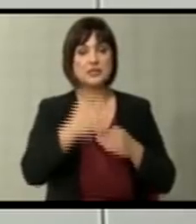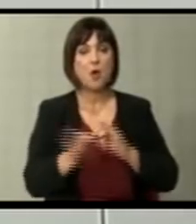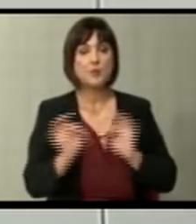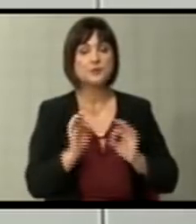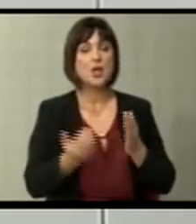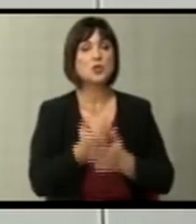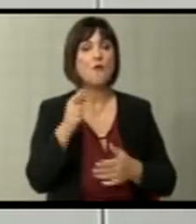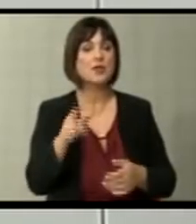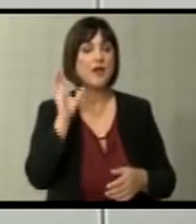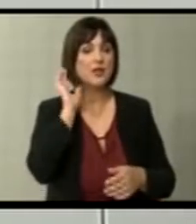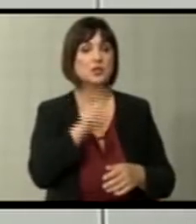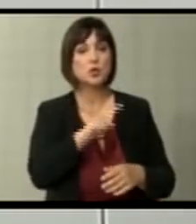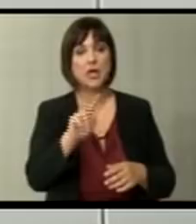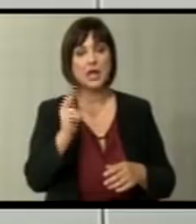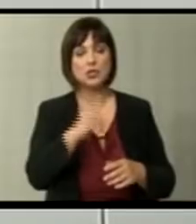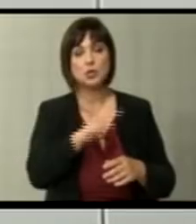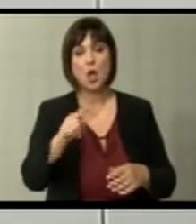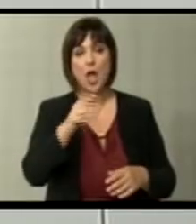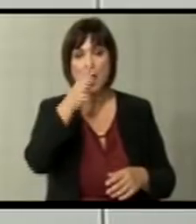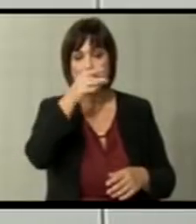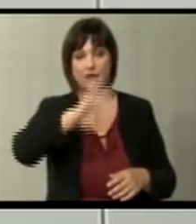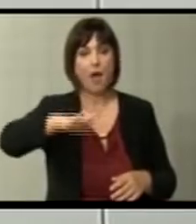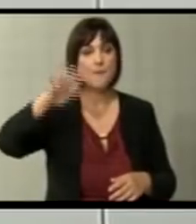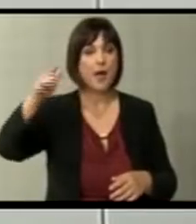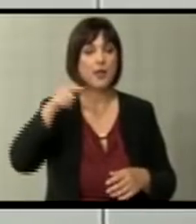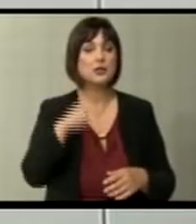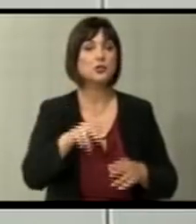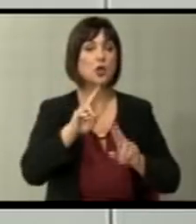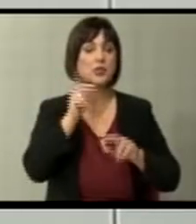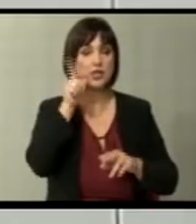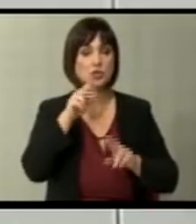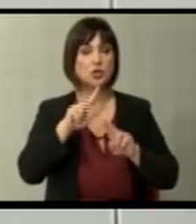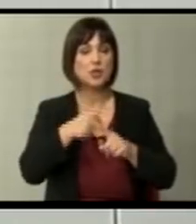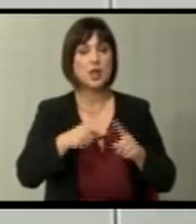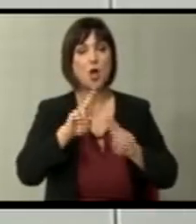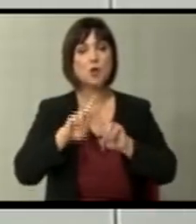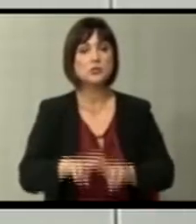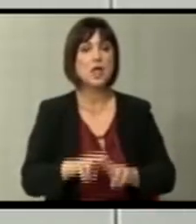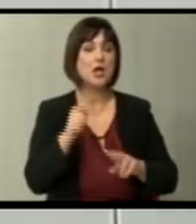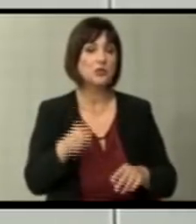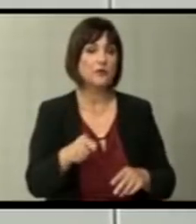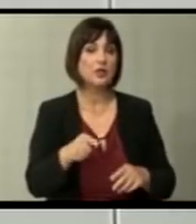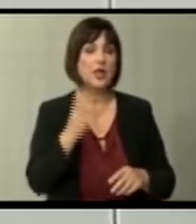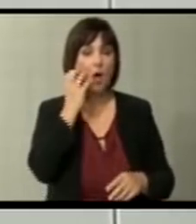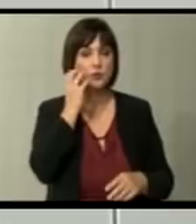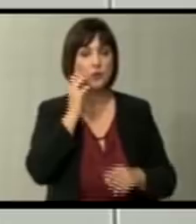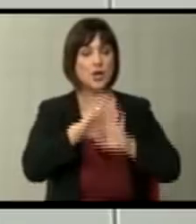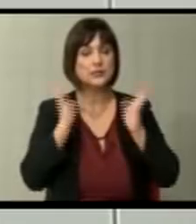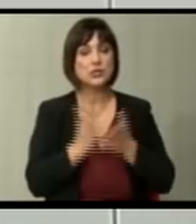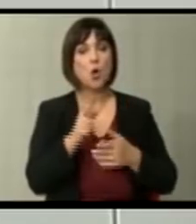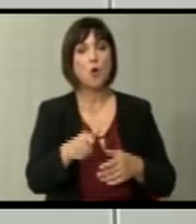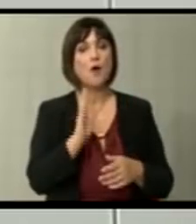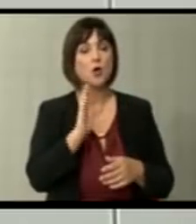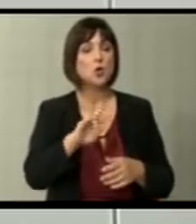од Клечовце до Крива паланка, но најтешкиот дел останува, имајќи во предвид дека споросетото оводи